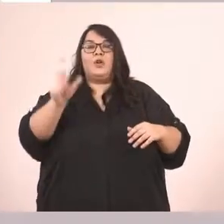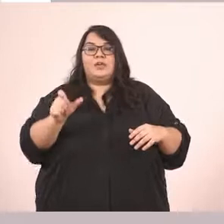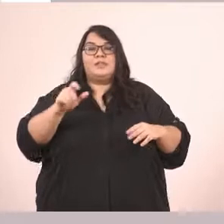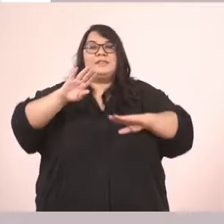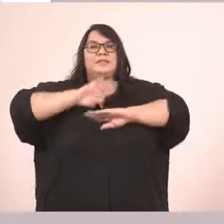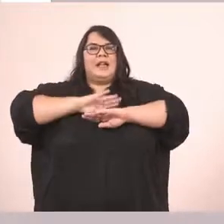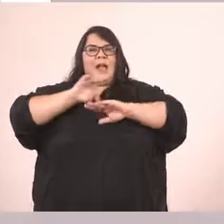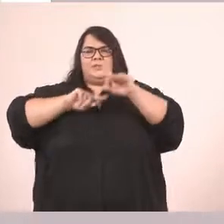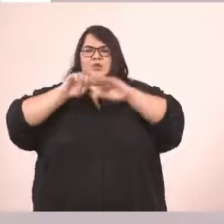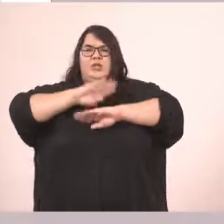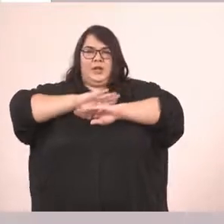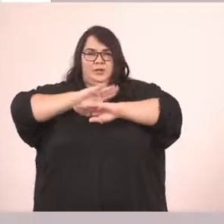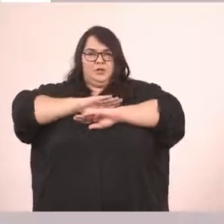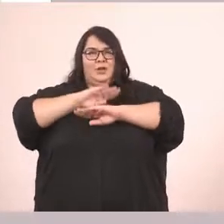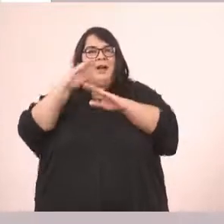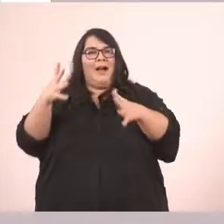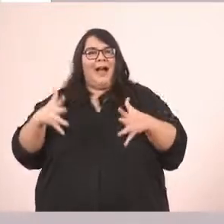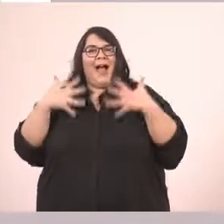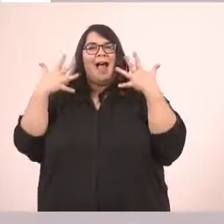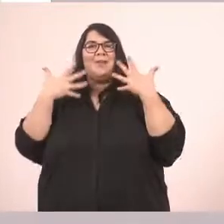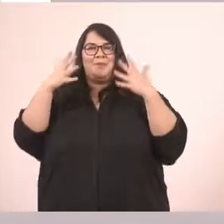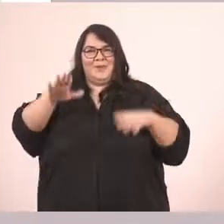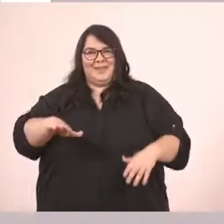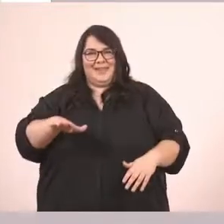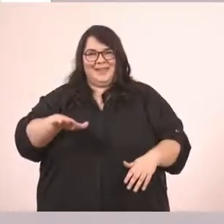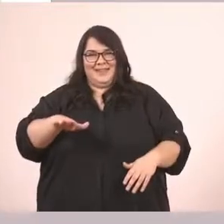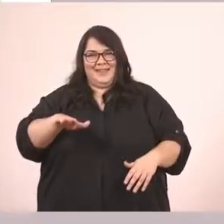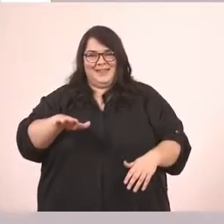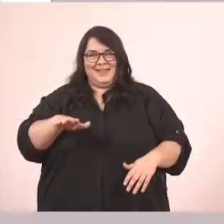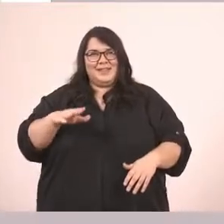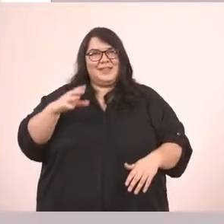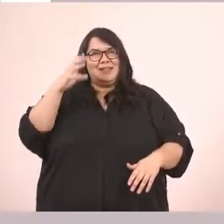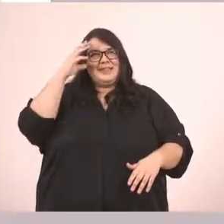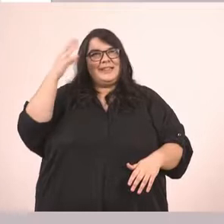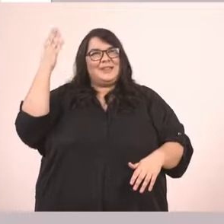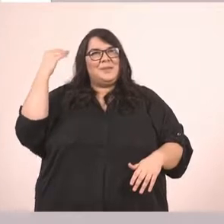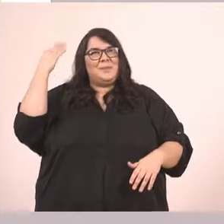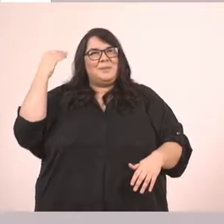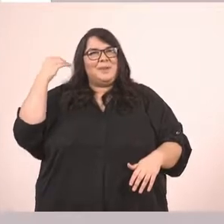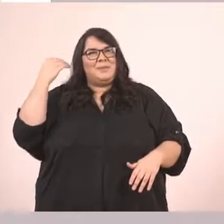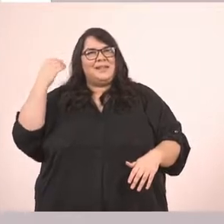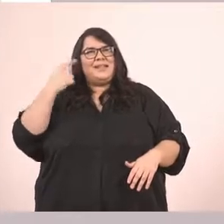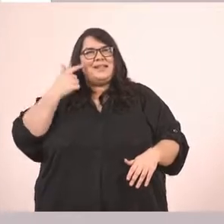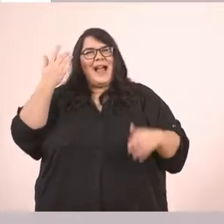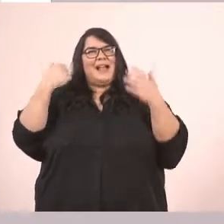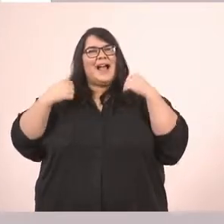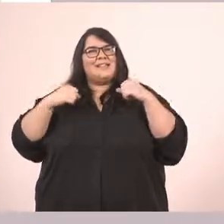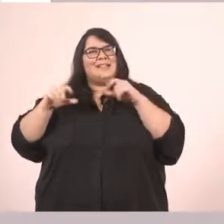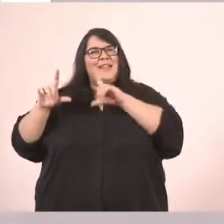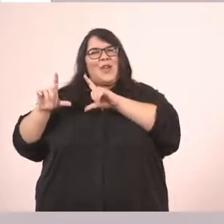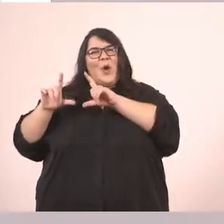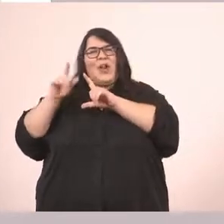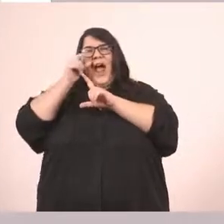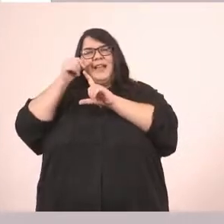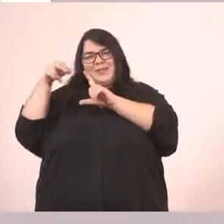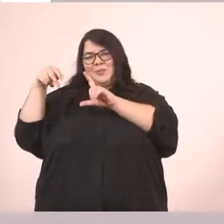Ένα χαρούμενο παιδί. Ο στράτος. Θυμηθείτε τις προηγούμενες εικόνες που γράψαμε τον κύριο ο